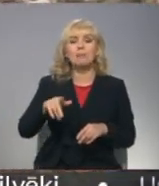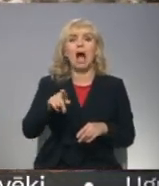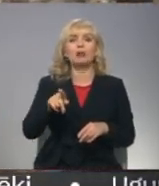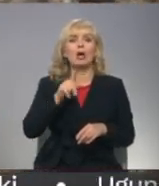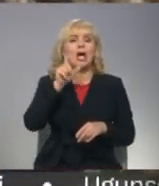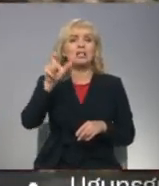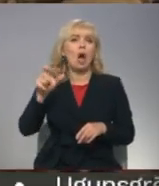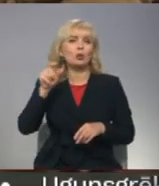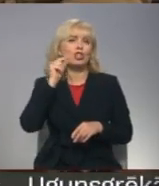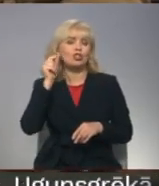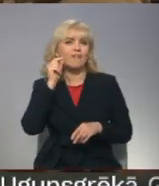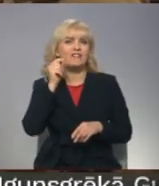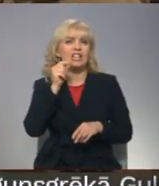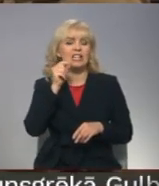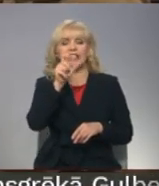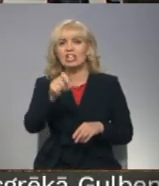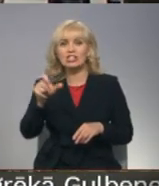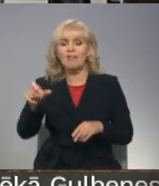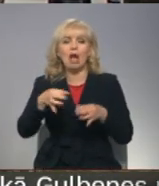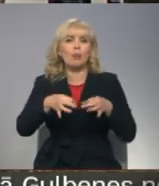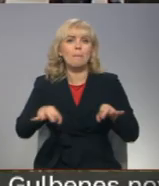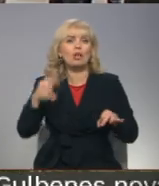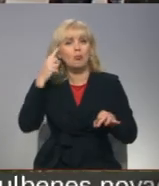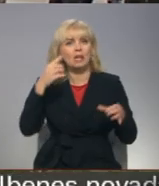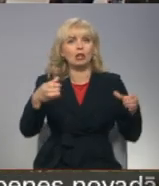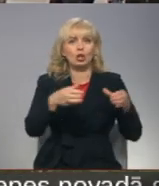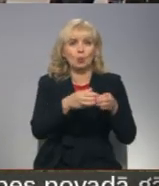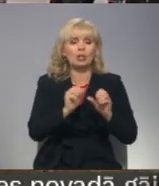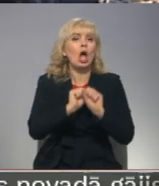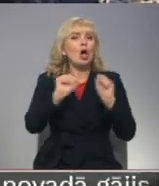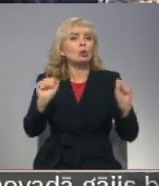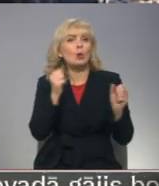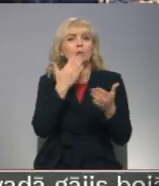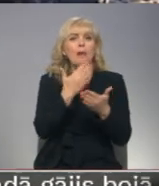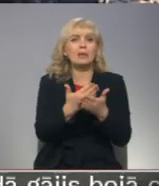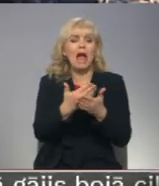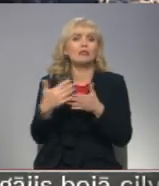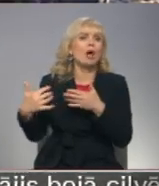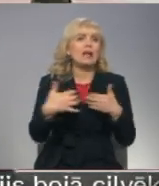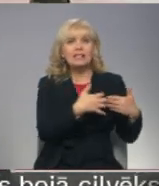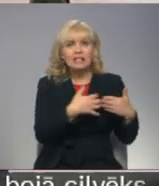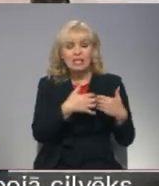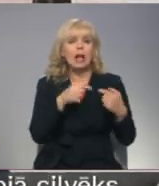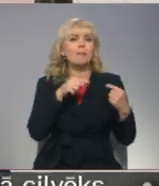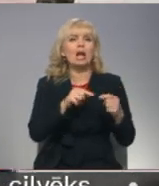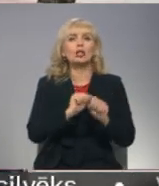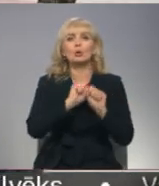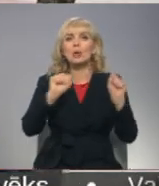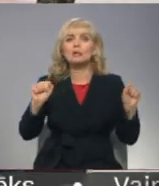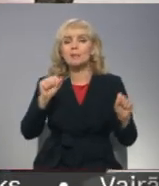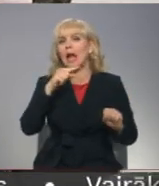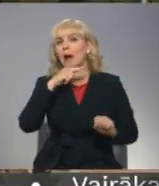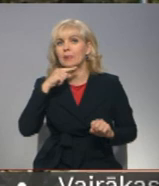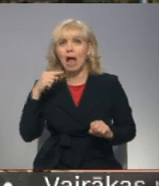pirms simts gadiem izveidoja brīvprātīgo rotu, kas drosmīgi sev pierādīja cīņās pret bruņojumā spēcīgākajiem Bermontiešiem.